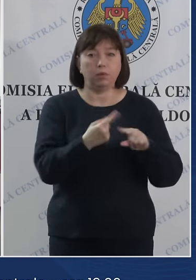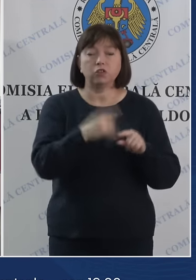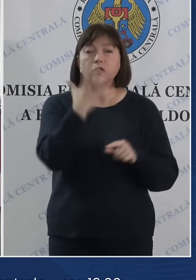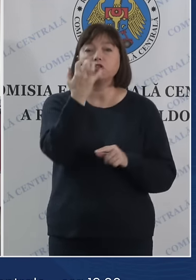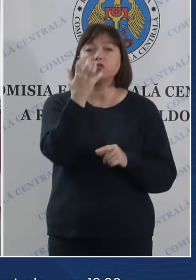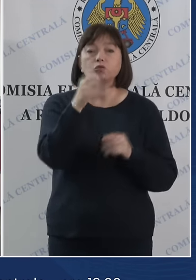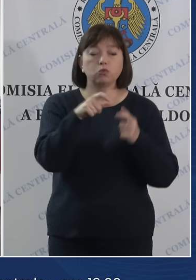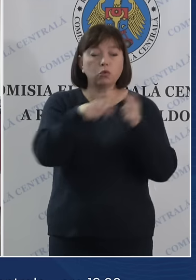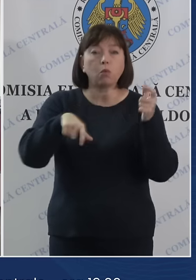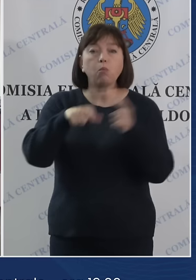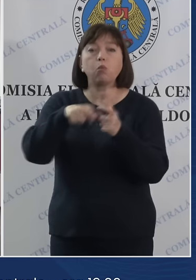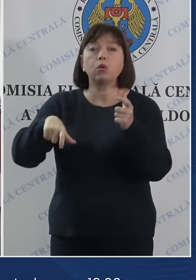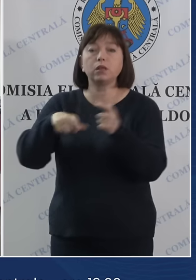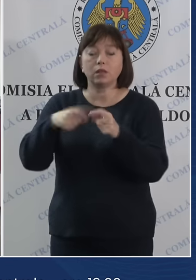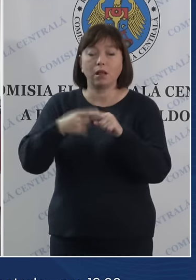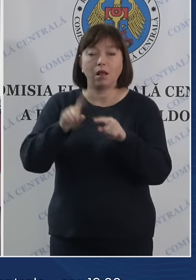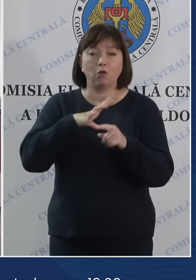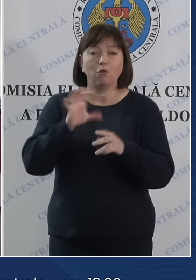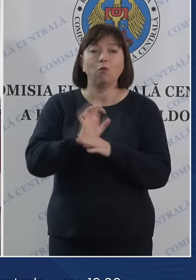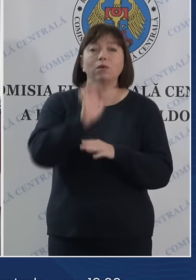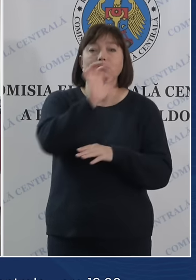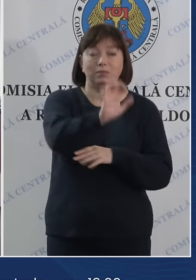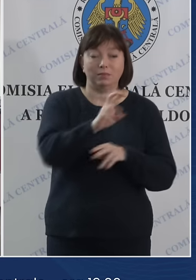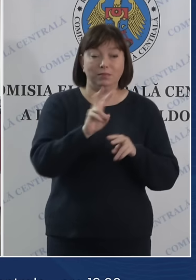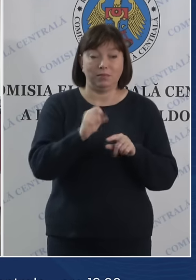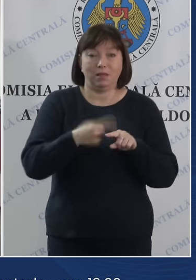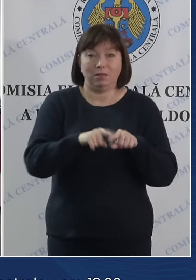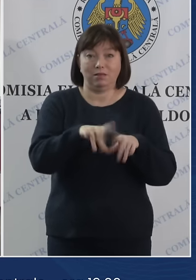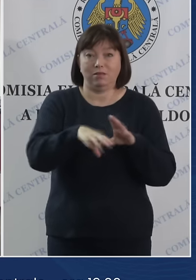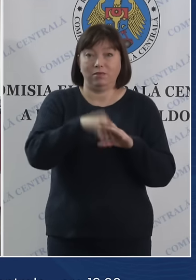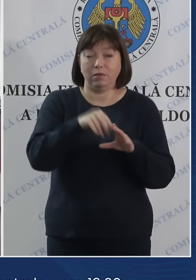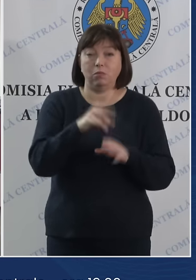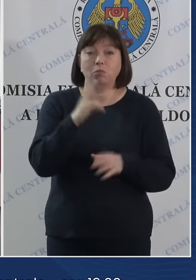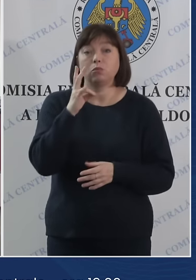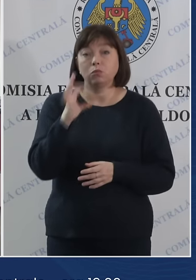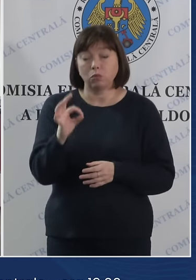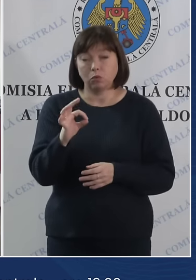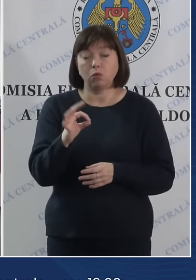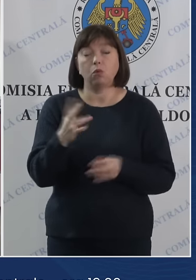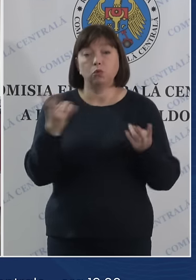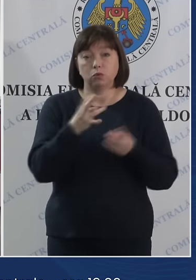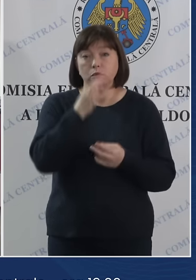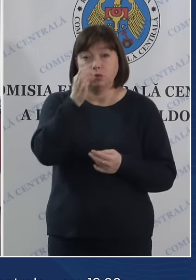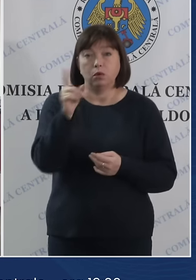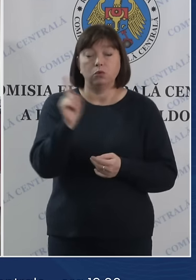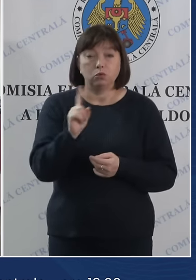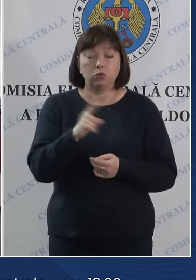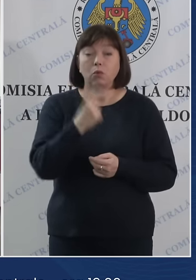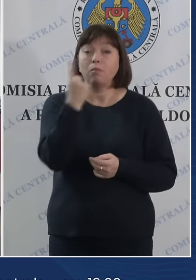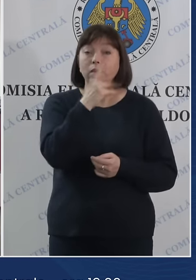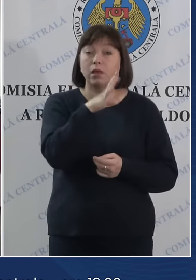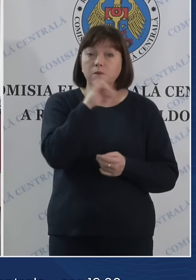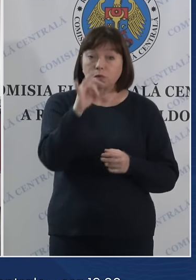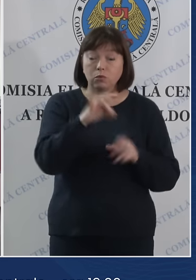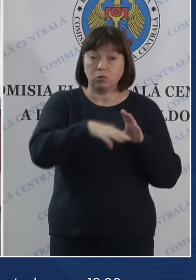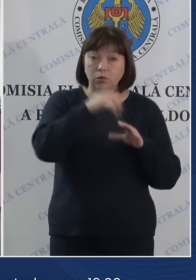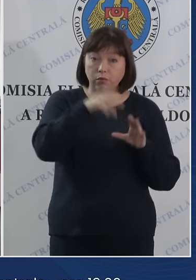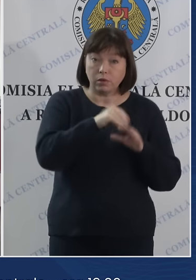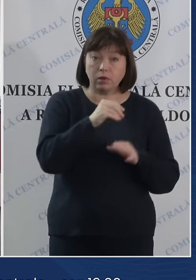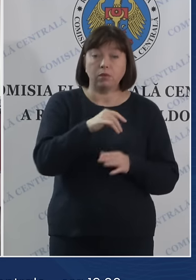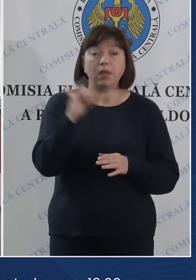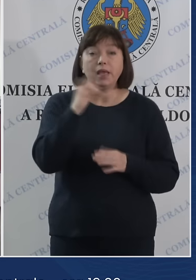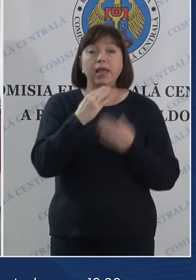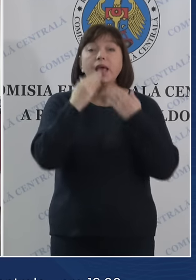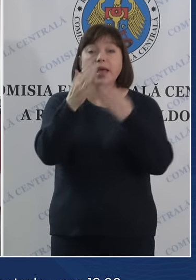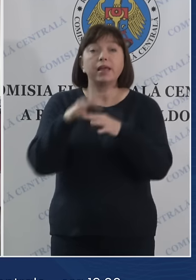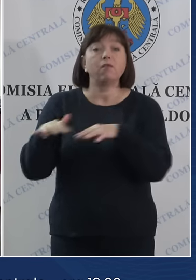vot distribuite pentru acest scrutin, însă trebuie să menționez faptul că în primul tur de scrutin și la